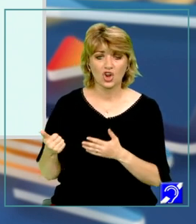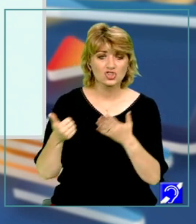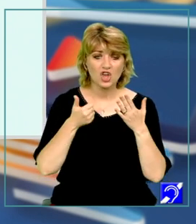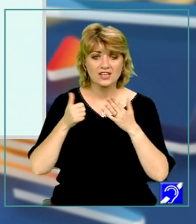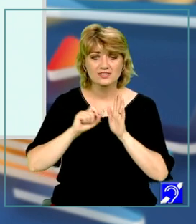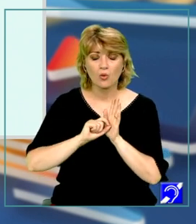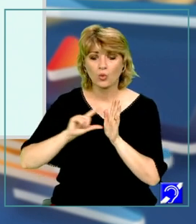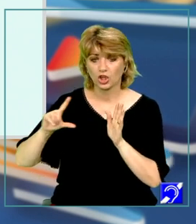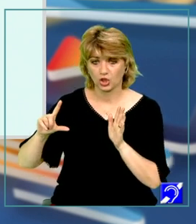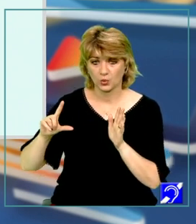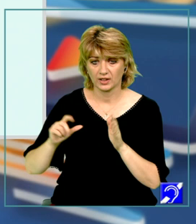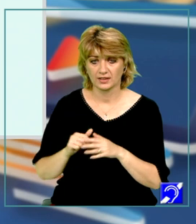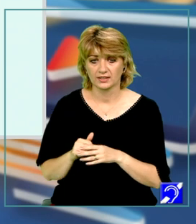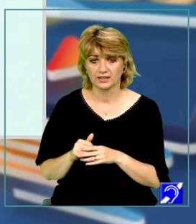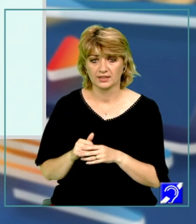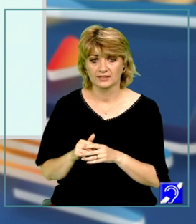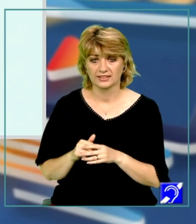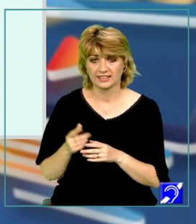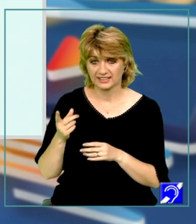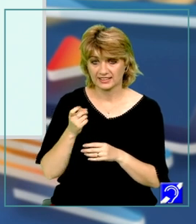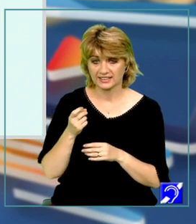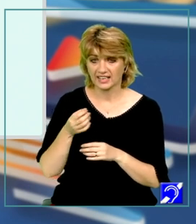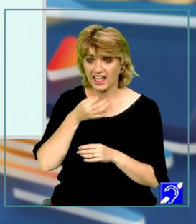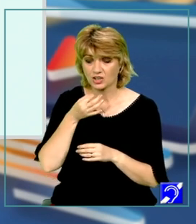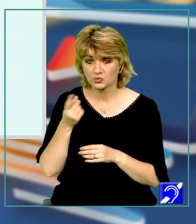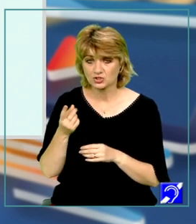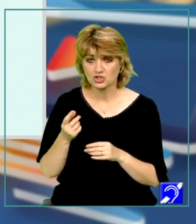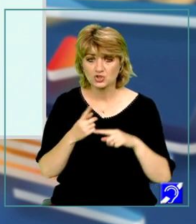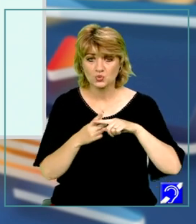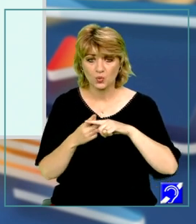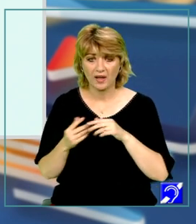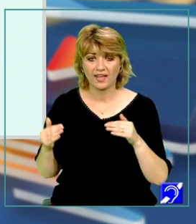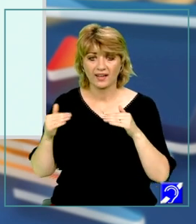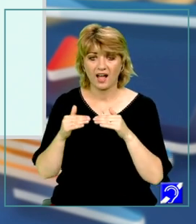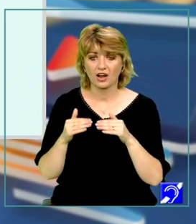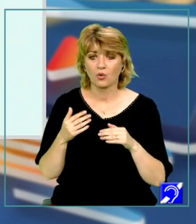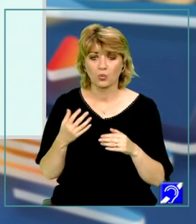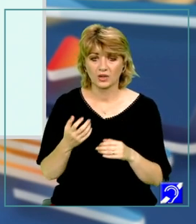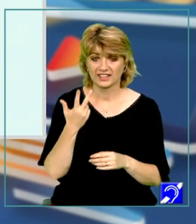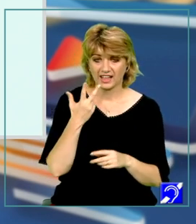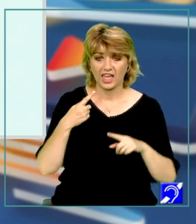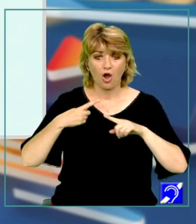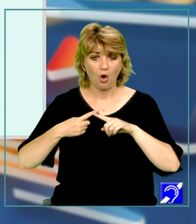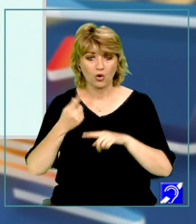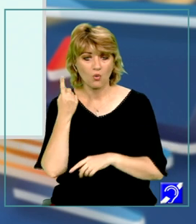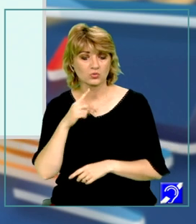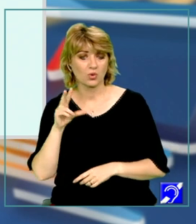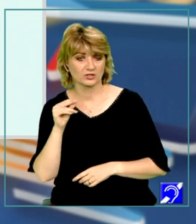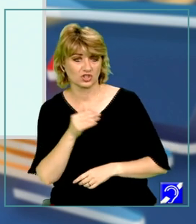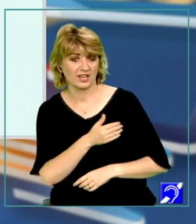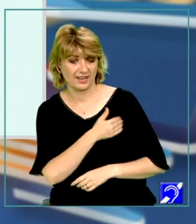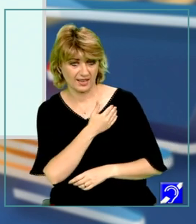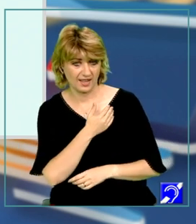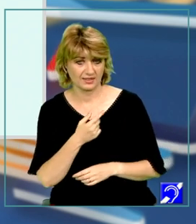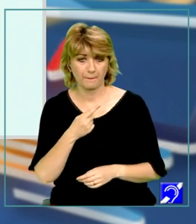unghiuri din enunț au suma măsurilor egală cu 3 ori 180 de